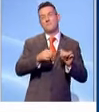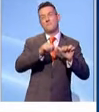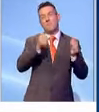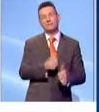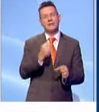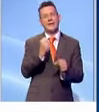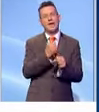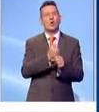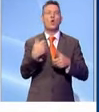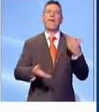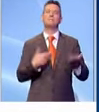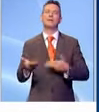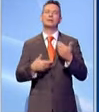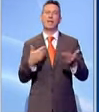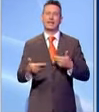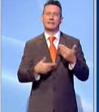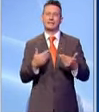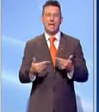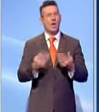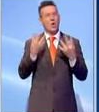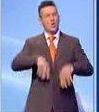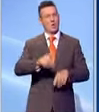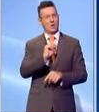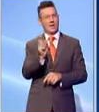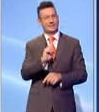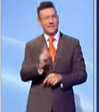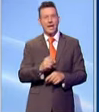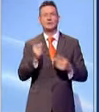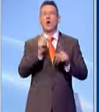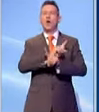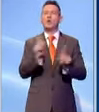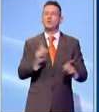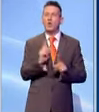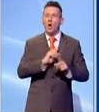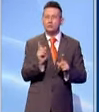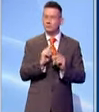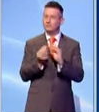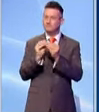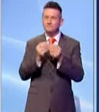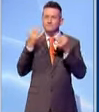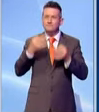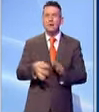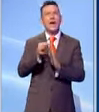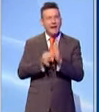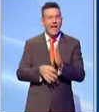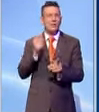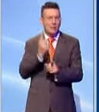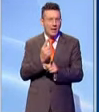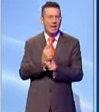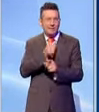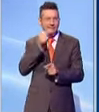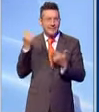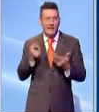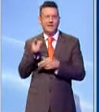emergenziale non organizzata, non strutturata e naturalmente necessita di una regolazione che lei, con la sua